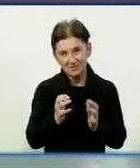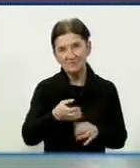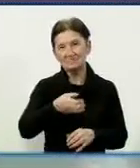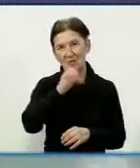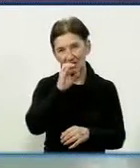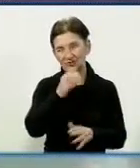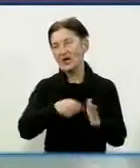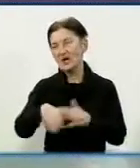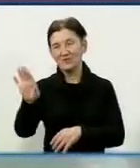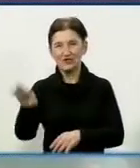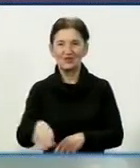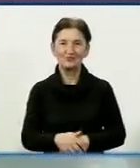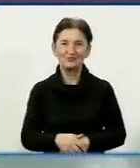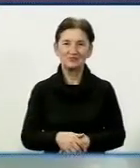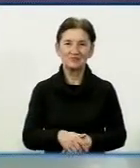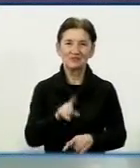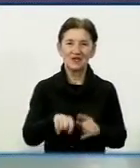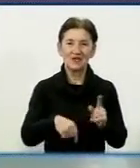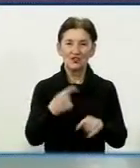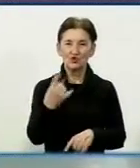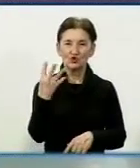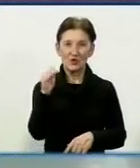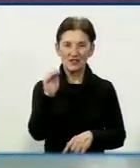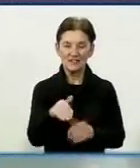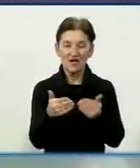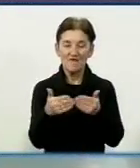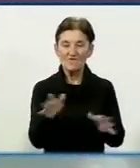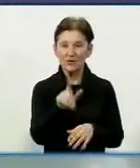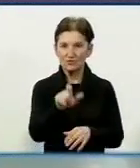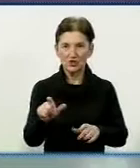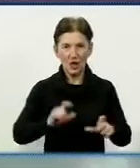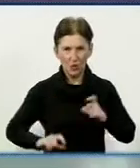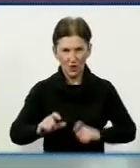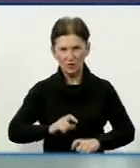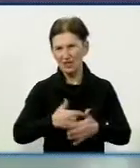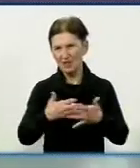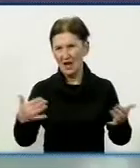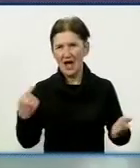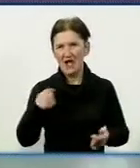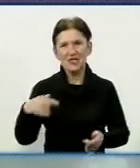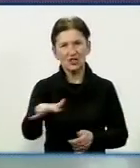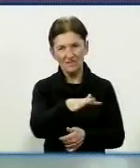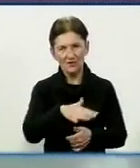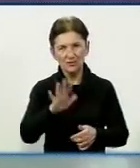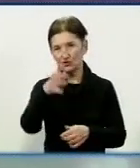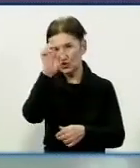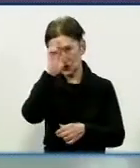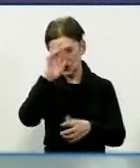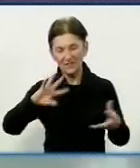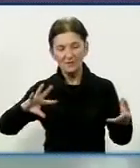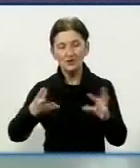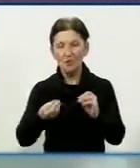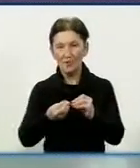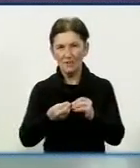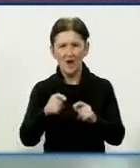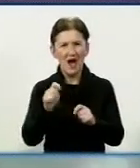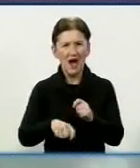Близько 400 тисяч випускників коледжів училищі технікумів Кірвоградщини складатимуть державну підсумкову атестацію